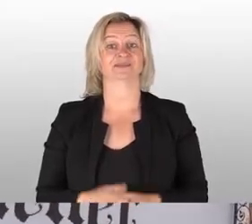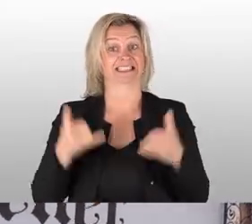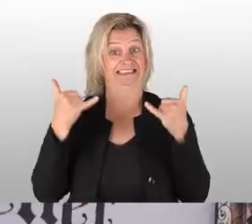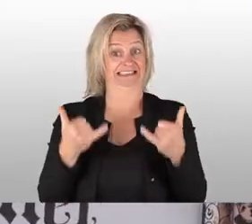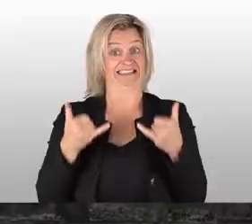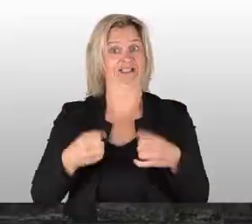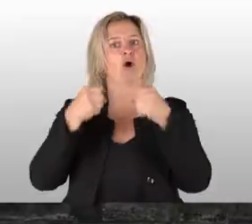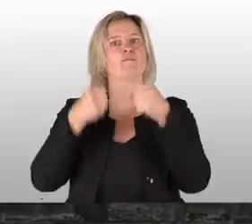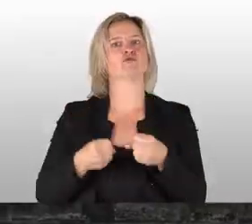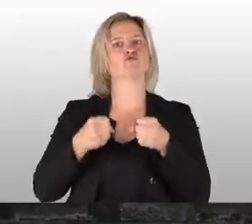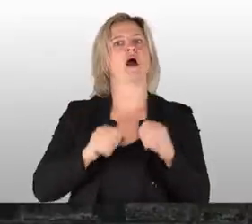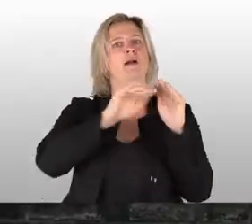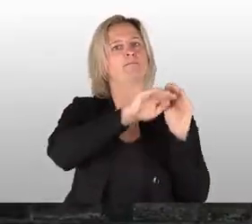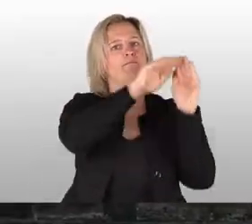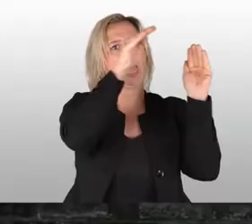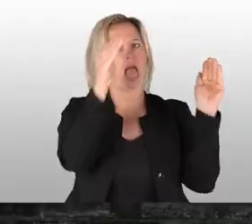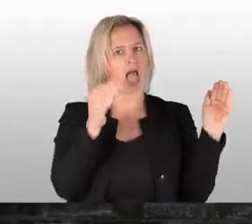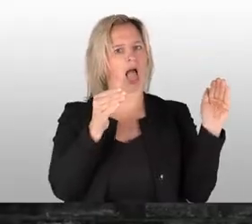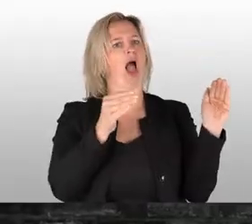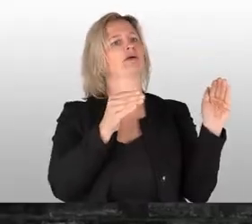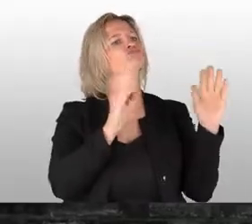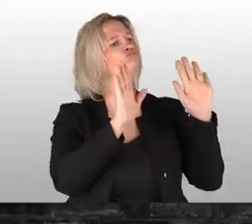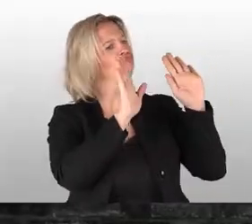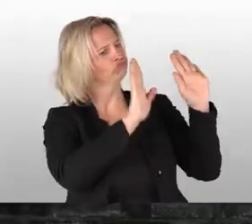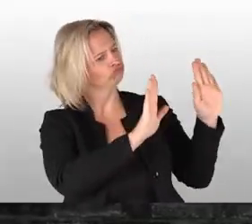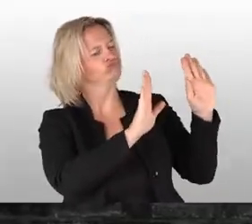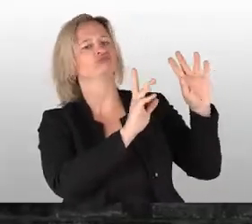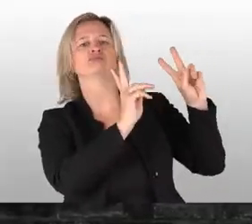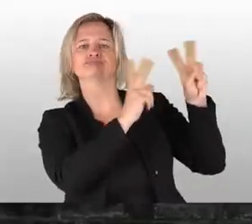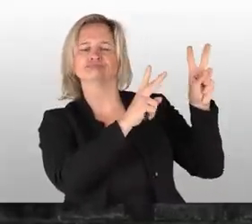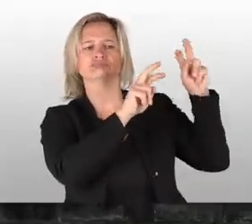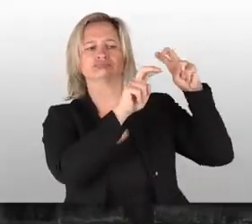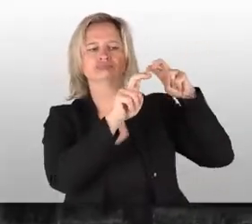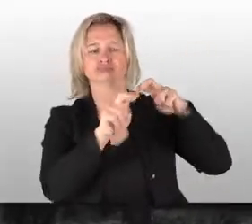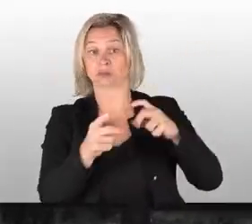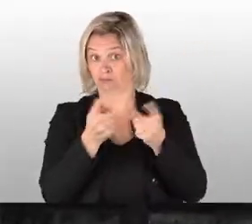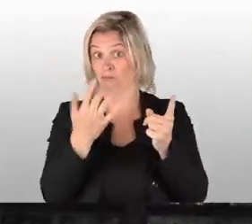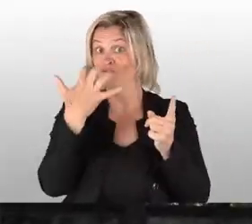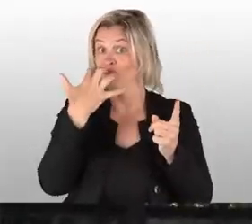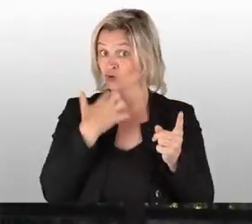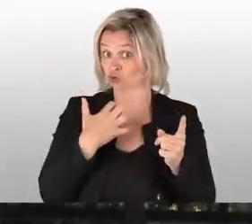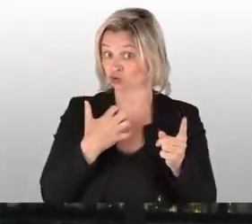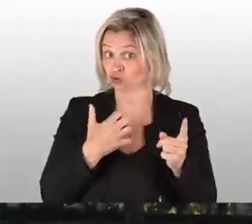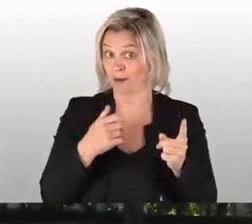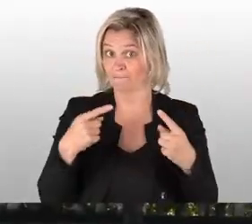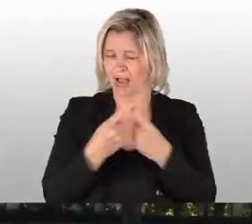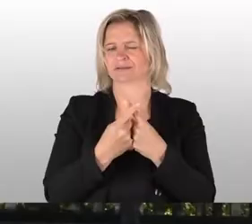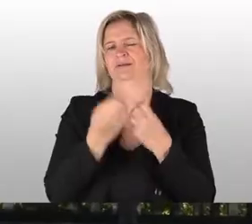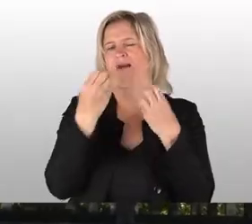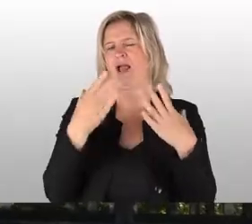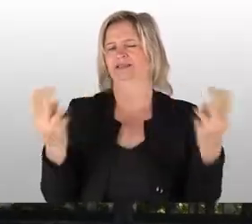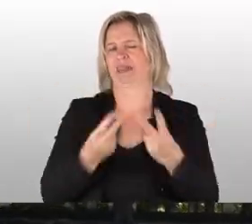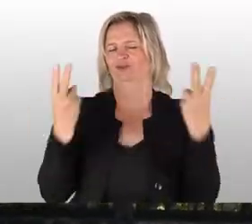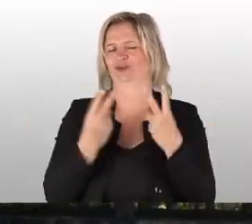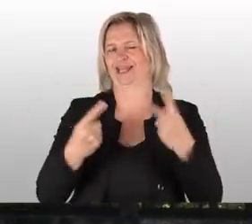Wir verlassen jetzt den Burgberg in Richtung Stadt. Wenn Sie Meisten besuchen möchten, nicht falls, sondern wenn, tun